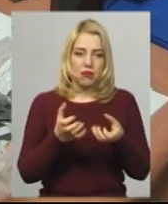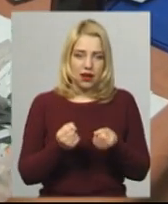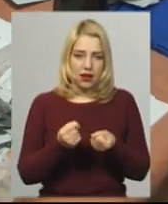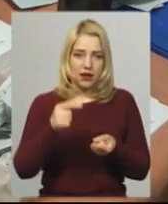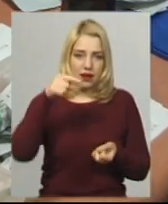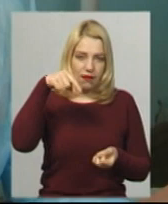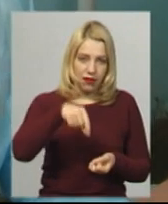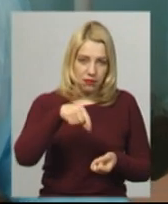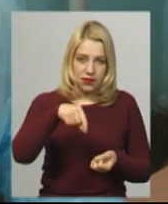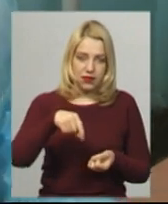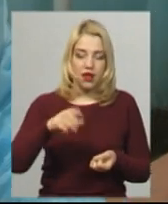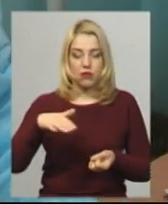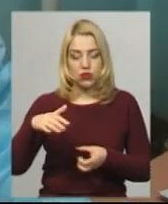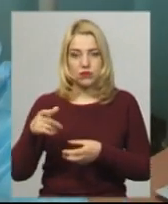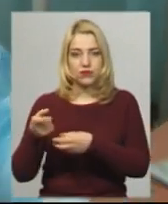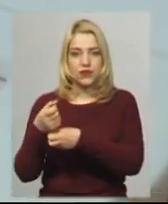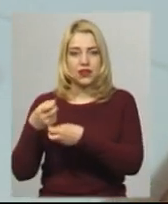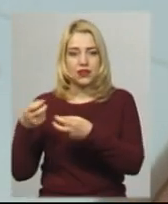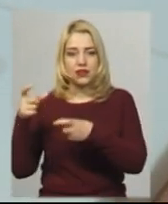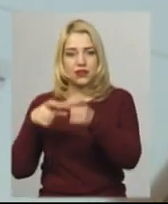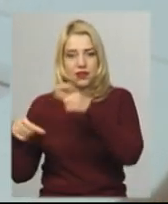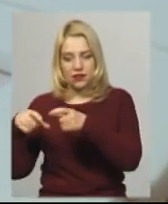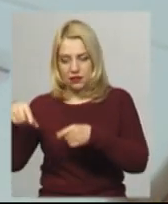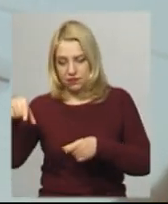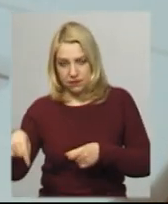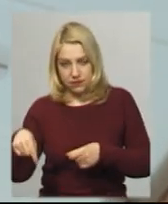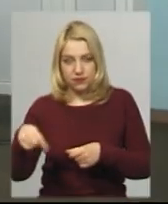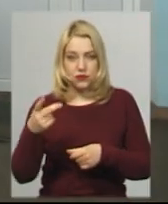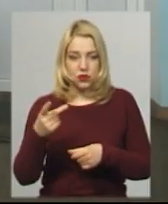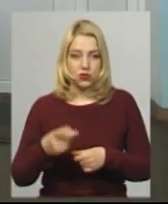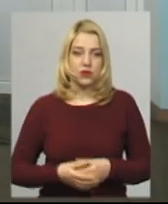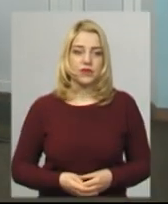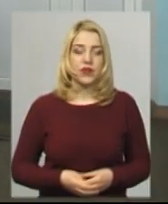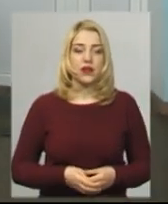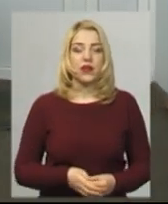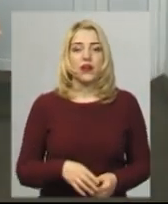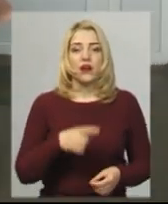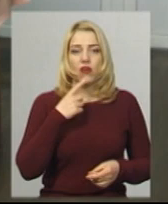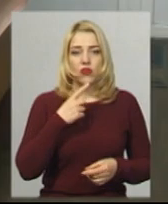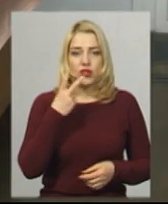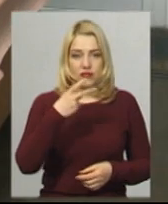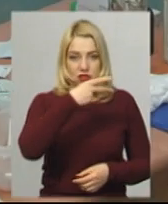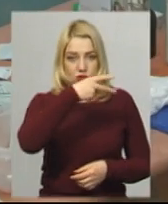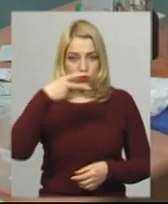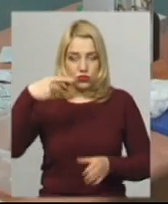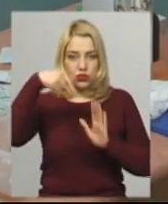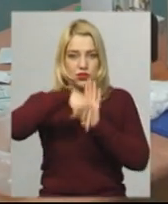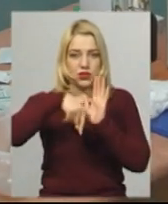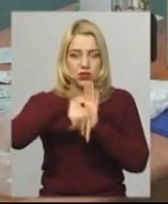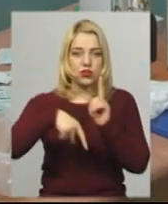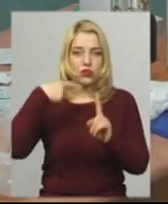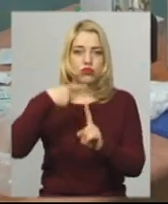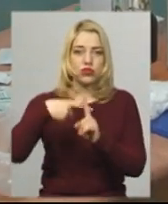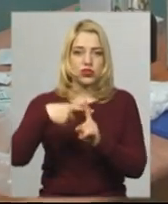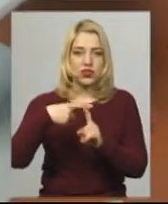потім реактив-буфер. Капається в ту саму луночку, куди капнулися кров. Віола Харчук додає, дві смужки на тесті означатимуть позитивний